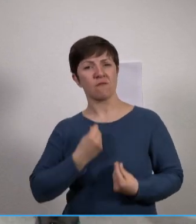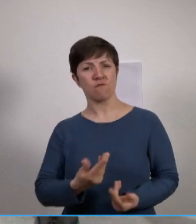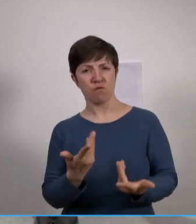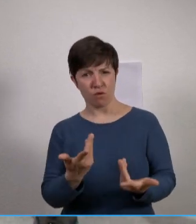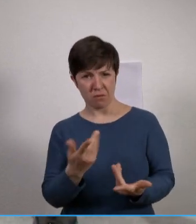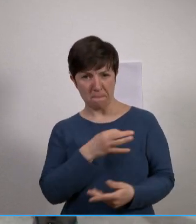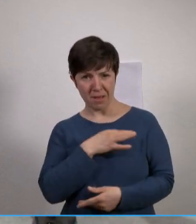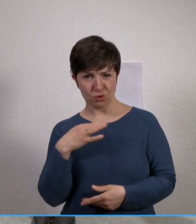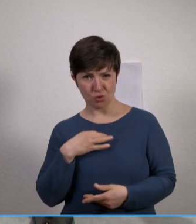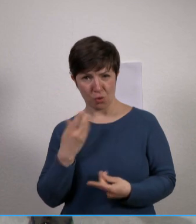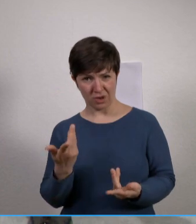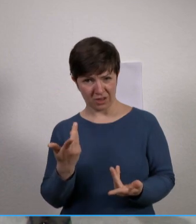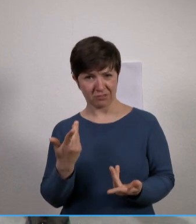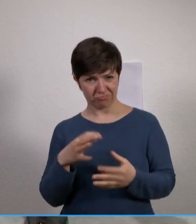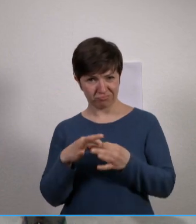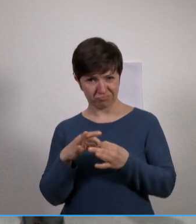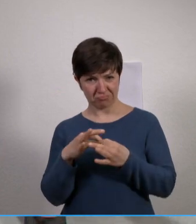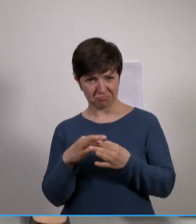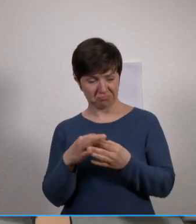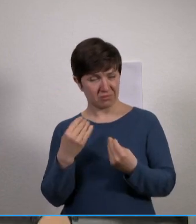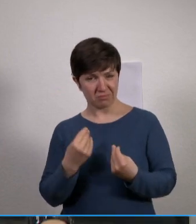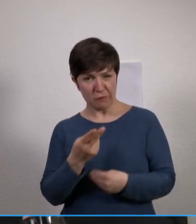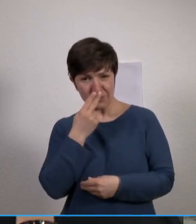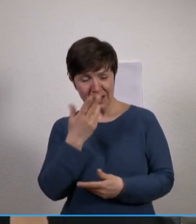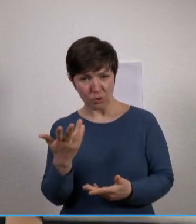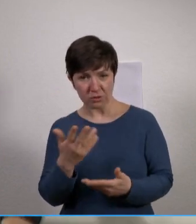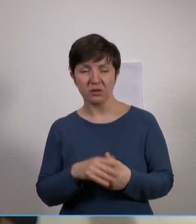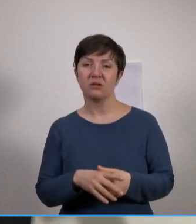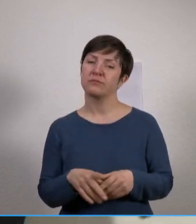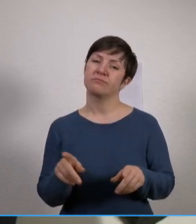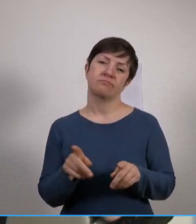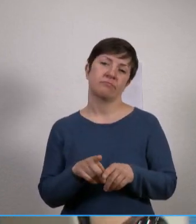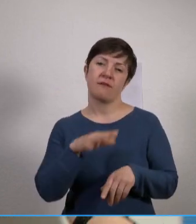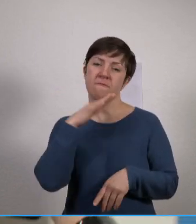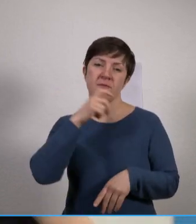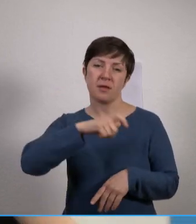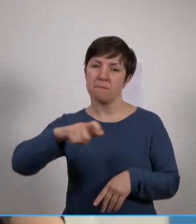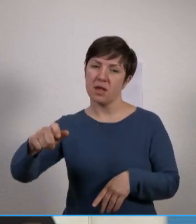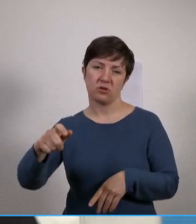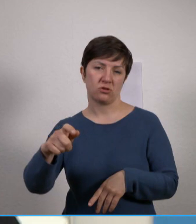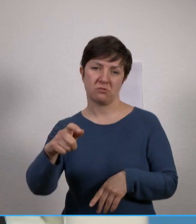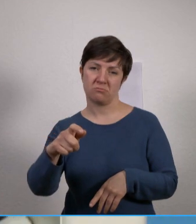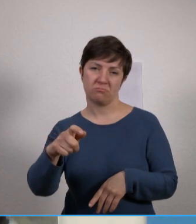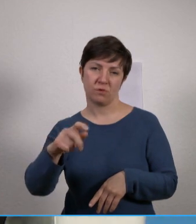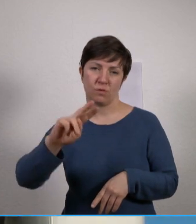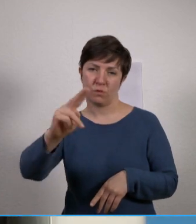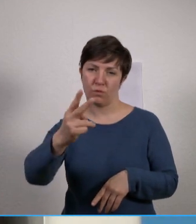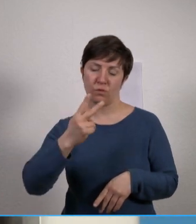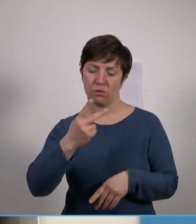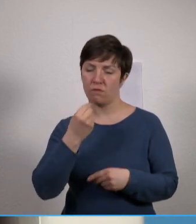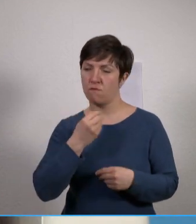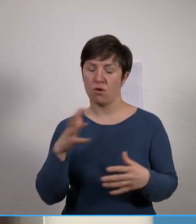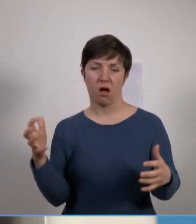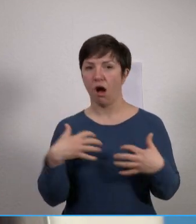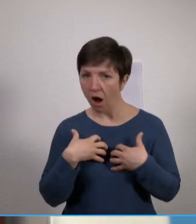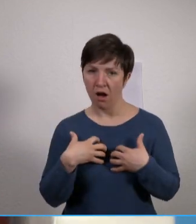geht es mir da sicherlich wie vielen anderen Menschen auch oder den allermeisten Menschen, dass ich zutiefst bestürzt